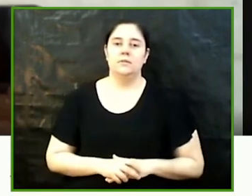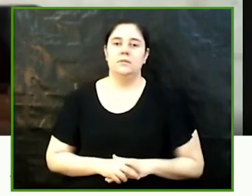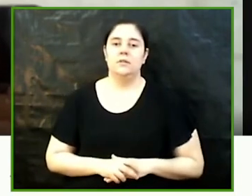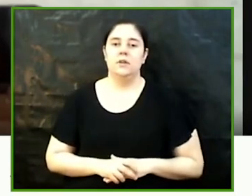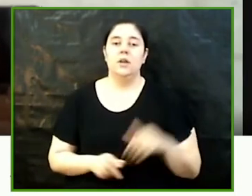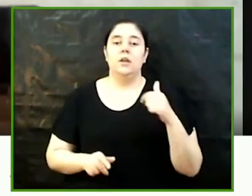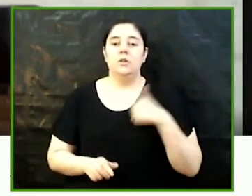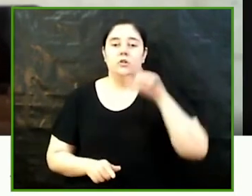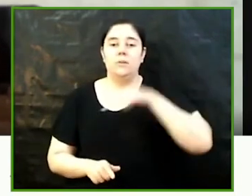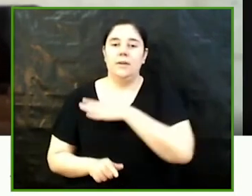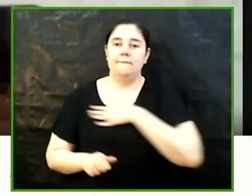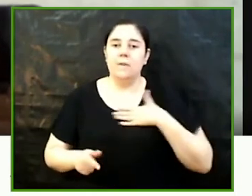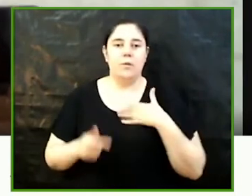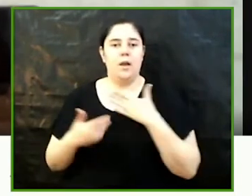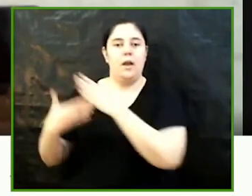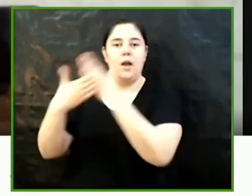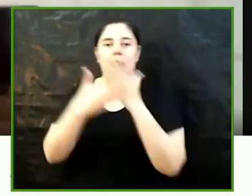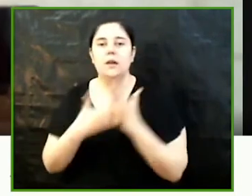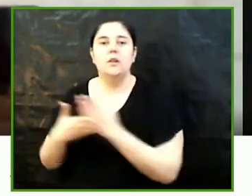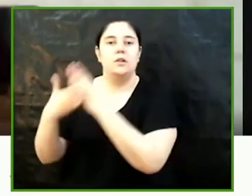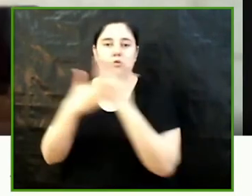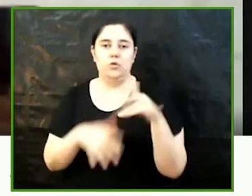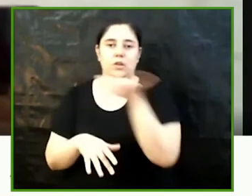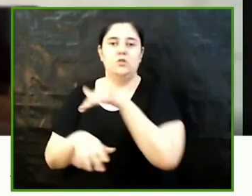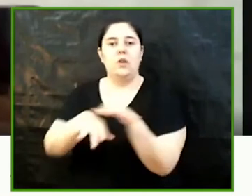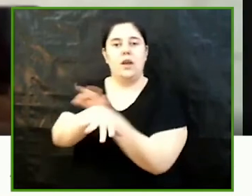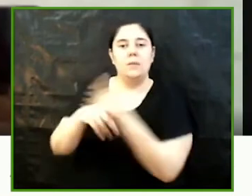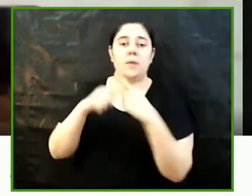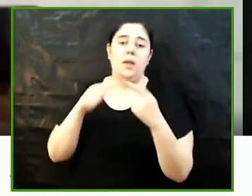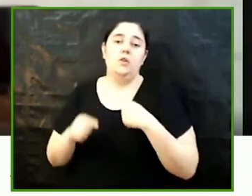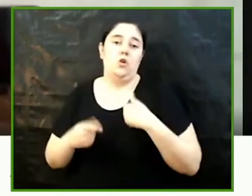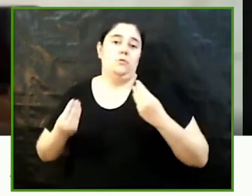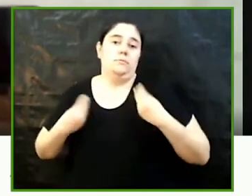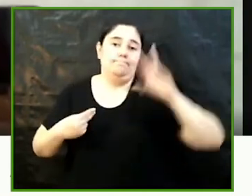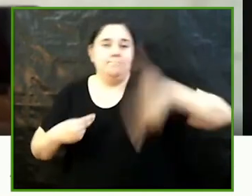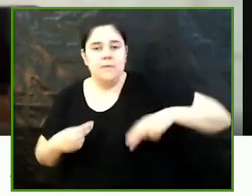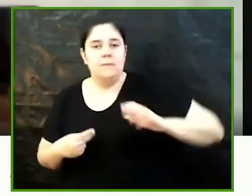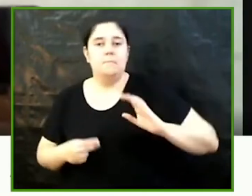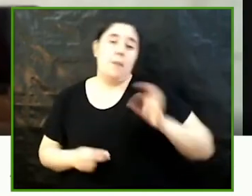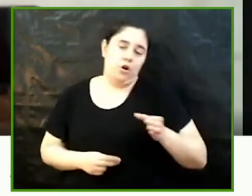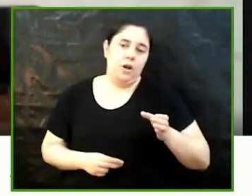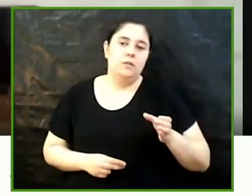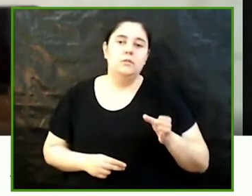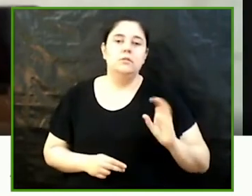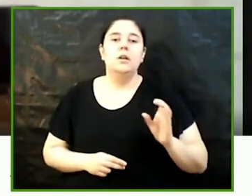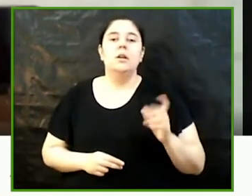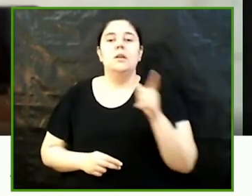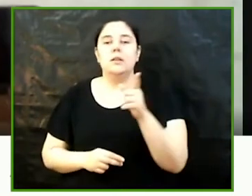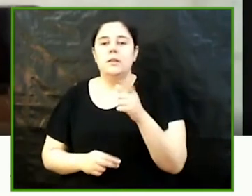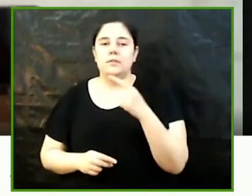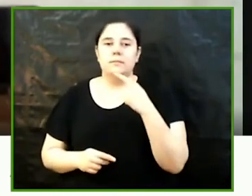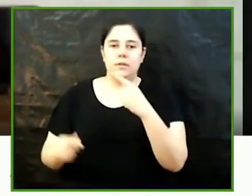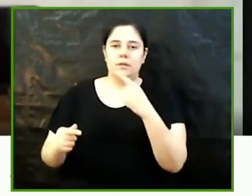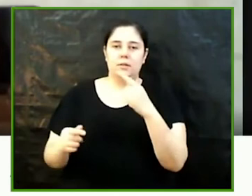situacions als Balears ja que jo soc de Monorca i els resultats van ser diferents sobretot en com ses dones veuen ses